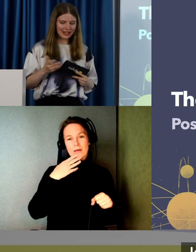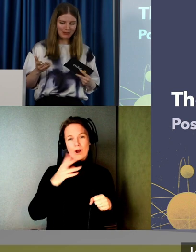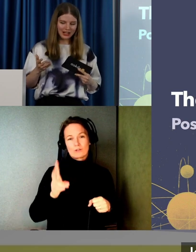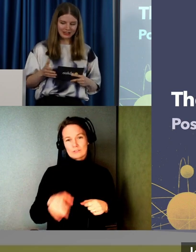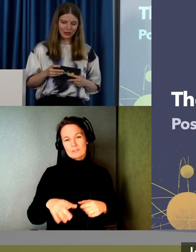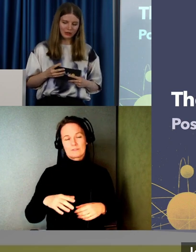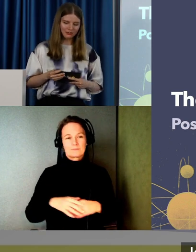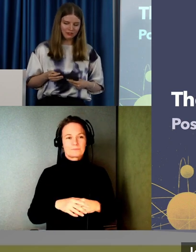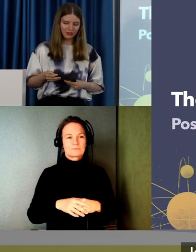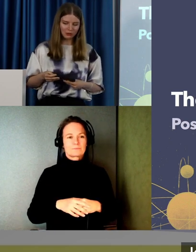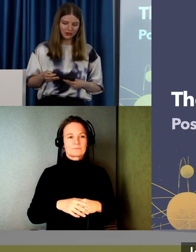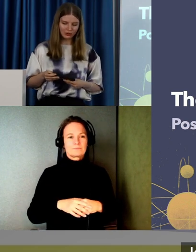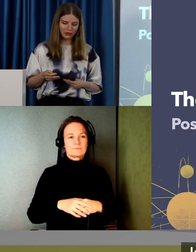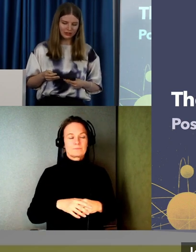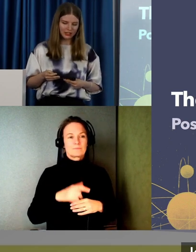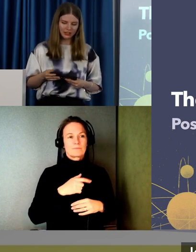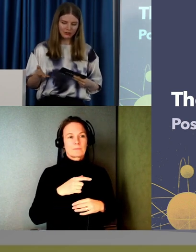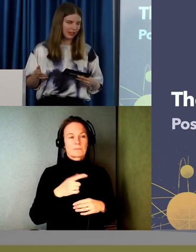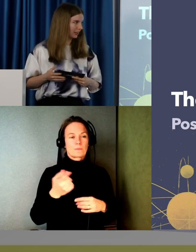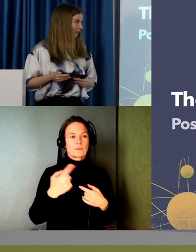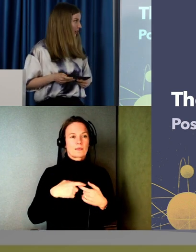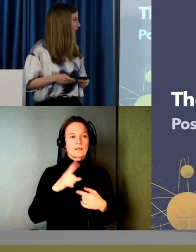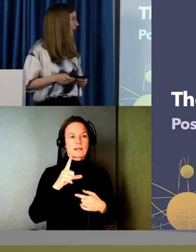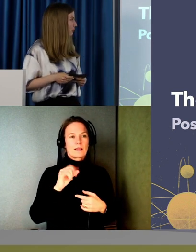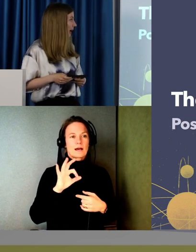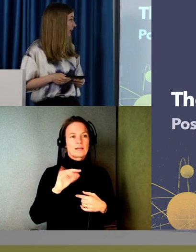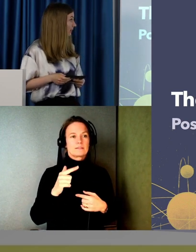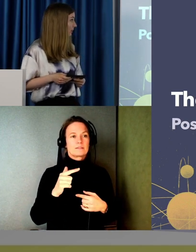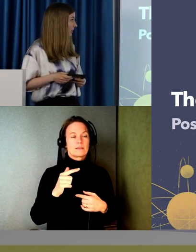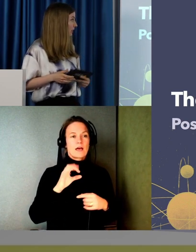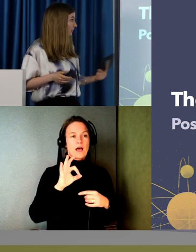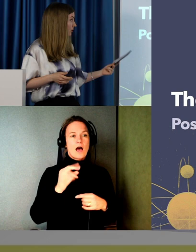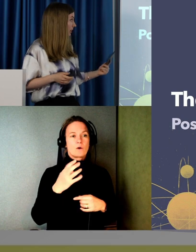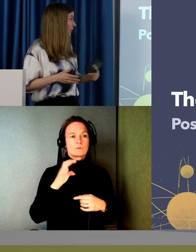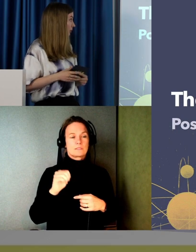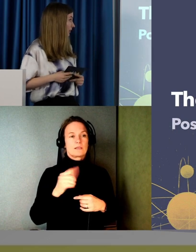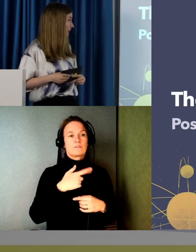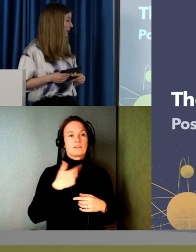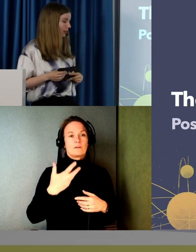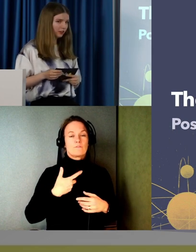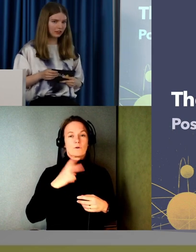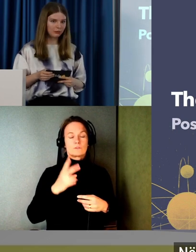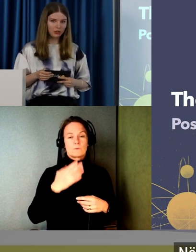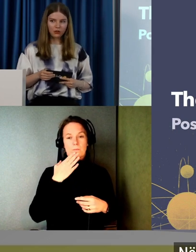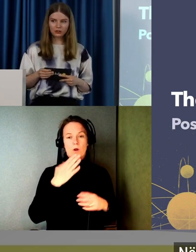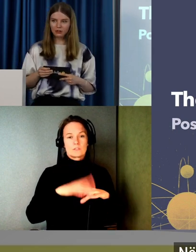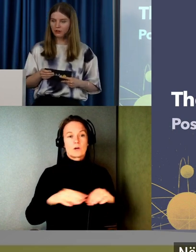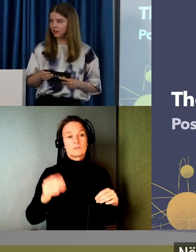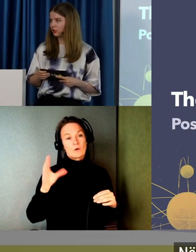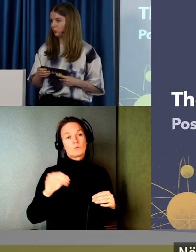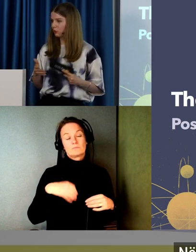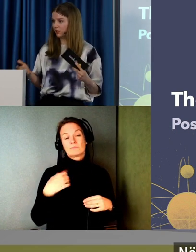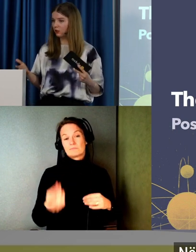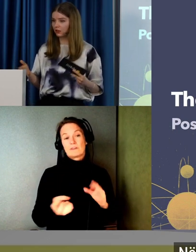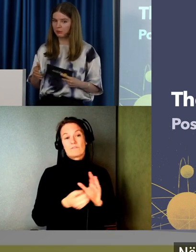Det här med Lighthouse. Att vi fick så bra resultat i det. Det kan ju enkelt förklaras med att... Det är curve cut effect. När man gör någonting